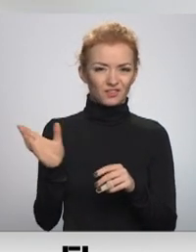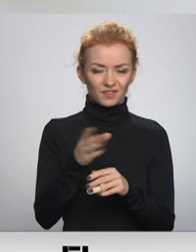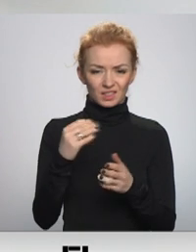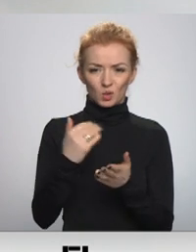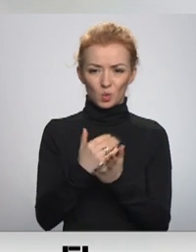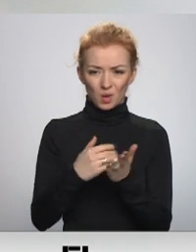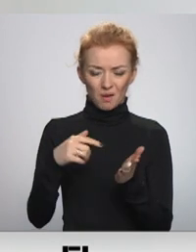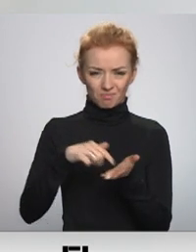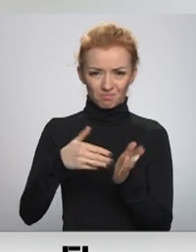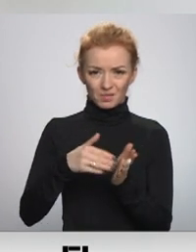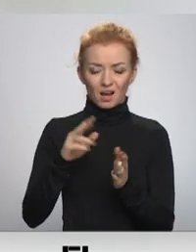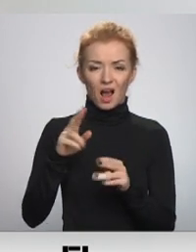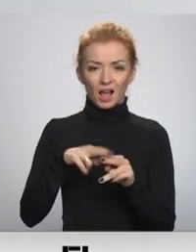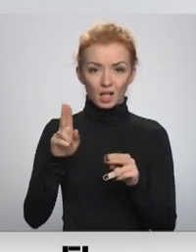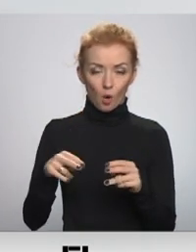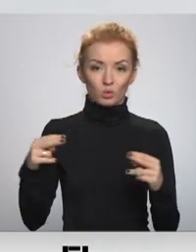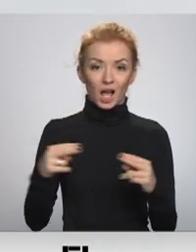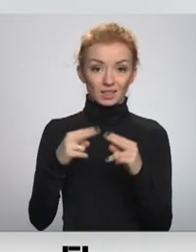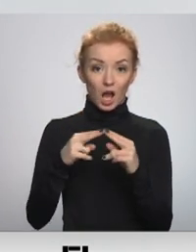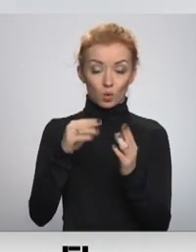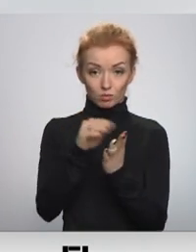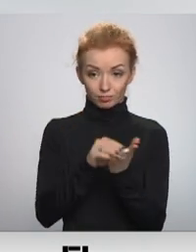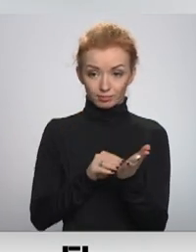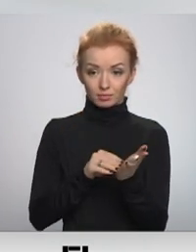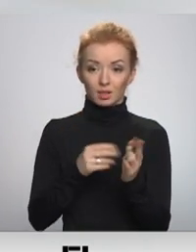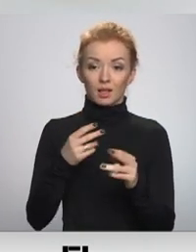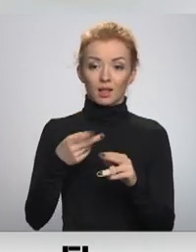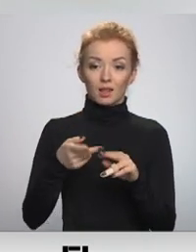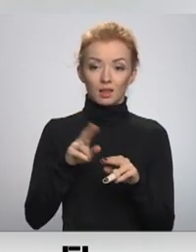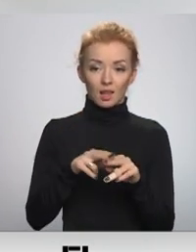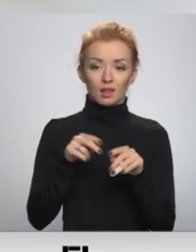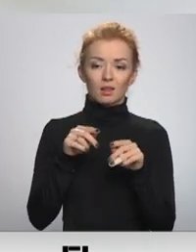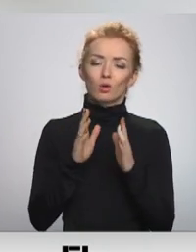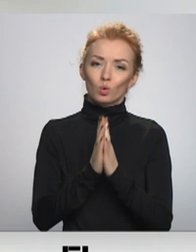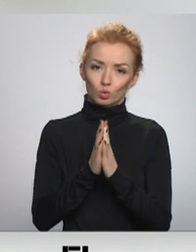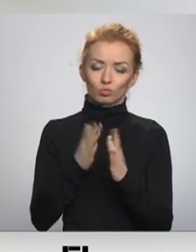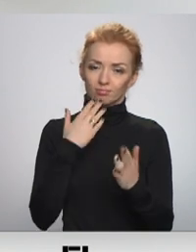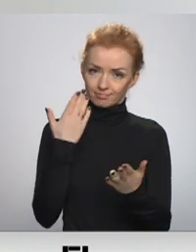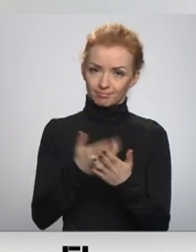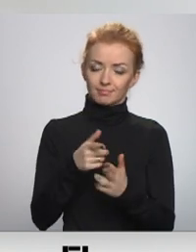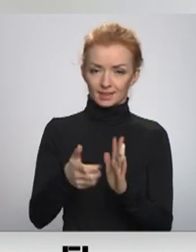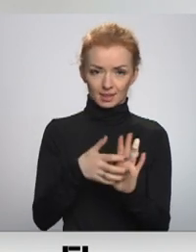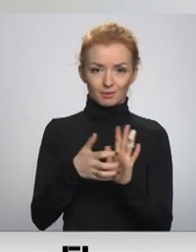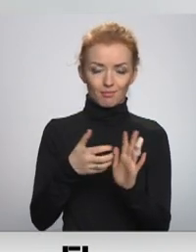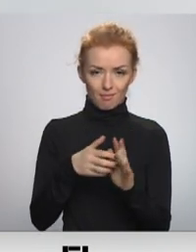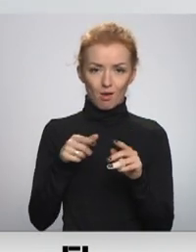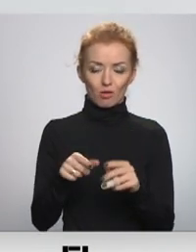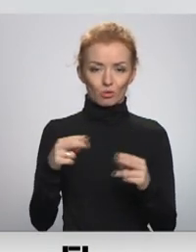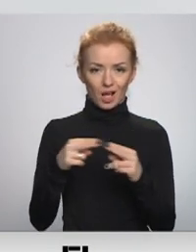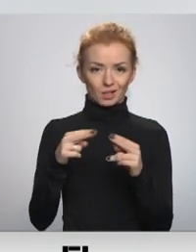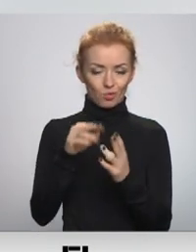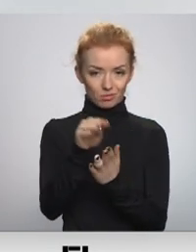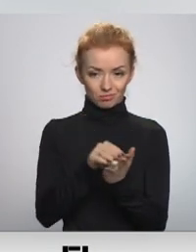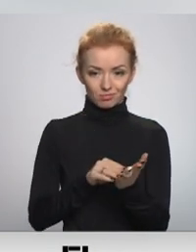kas atļau sastāvīt saskanjot to paziņojumu ar šiem negadījiem dalībniekiem, tad iesakām izmantošo